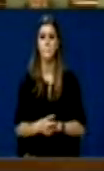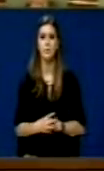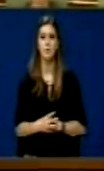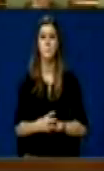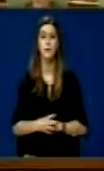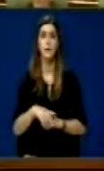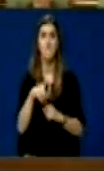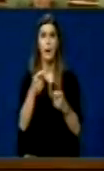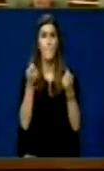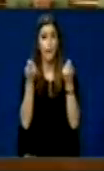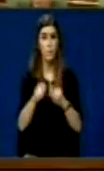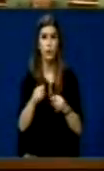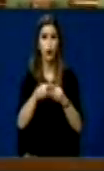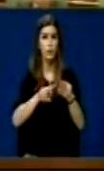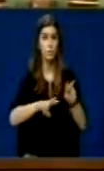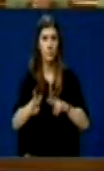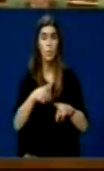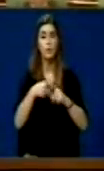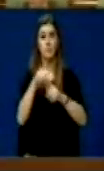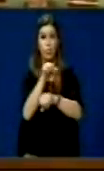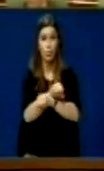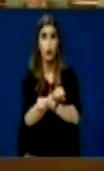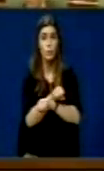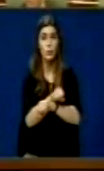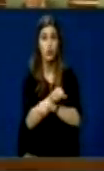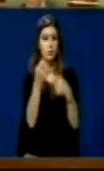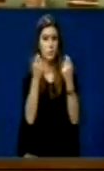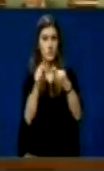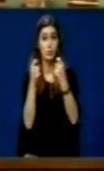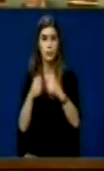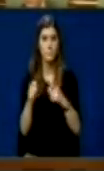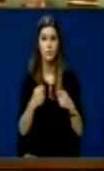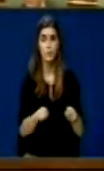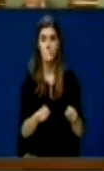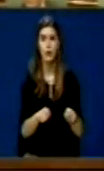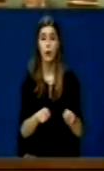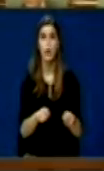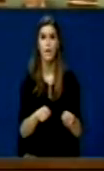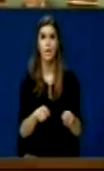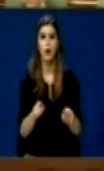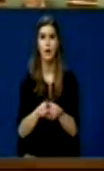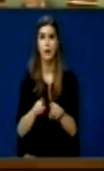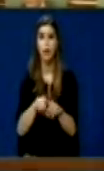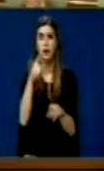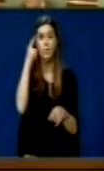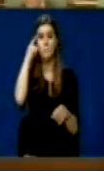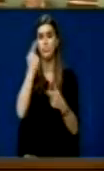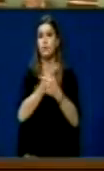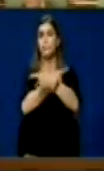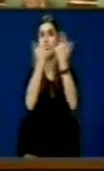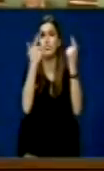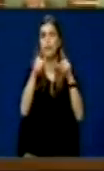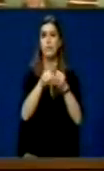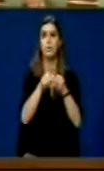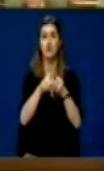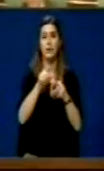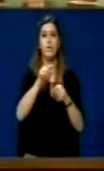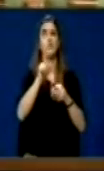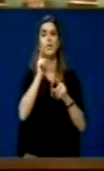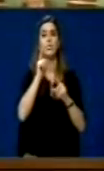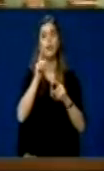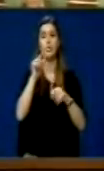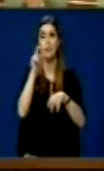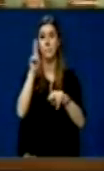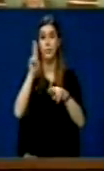Mbyllja e gjykatave dhe burgjeve, si pasë sa logike, do të ishte rridhë legjike pasë a premimit të këti ligji